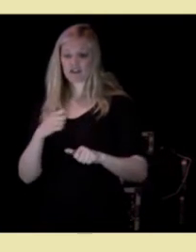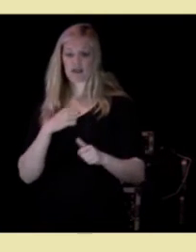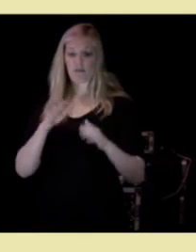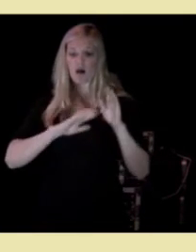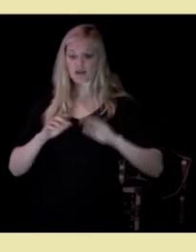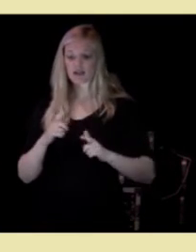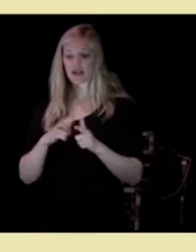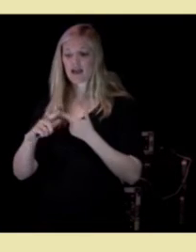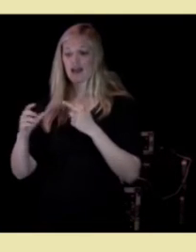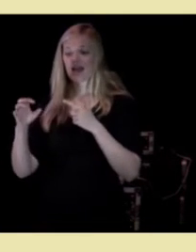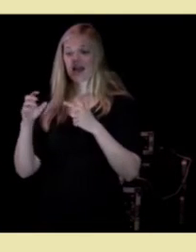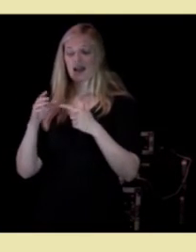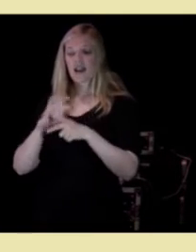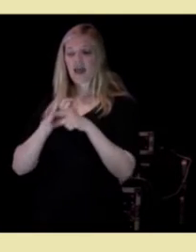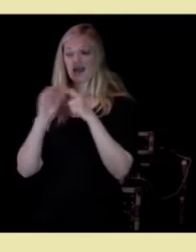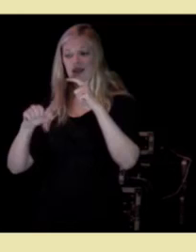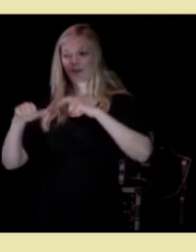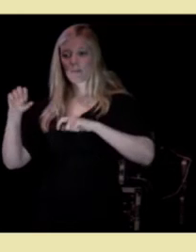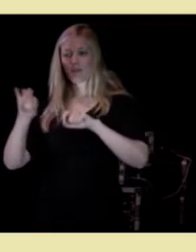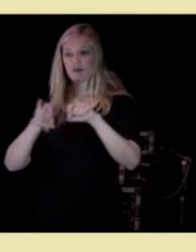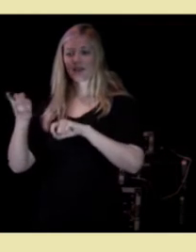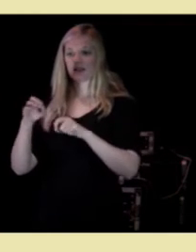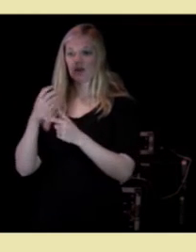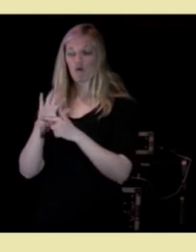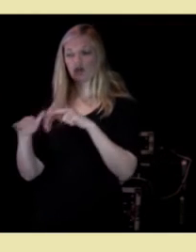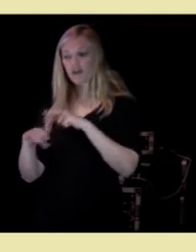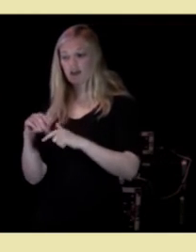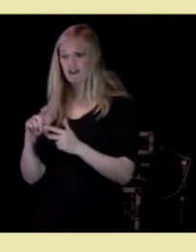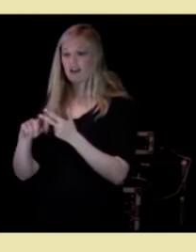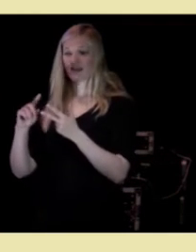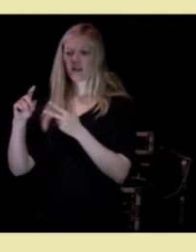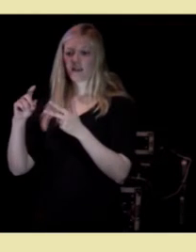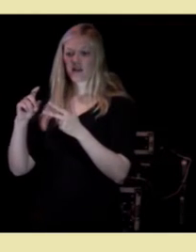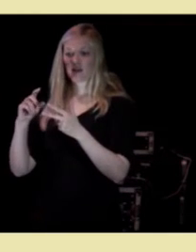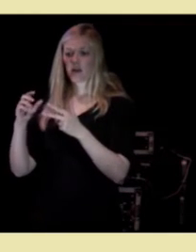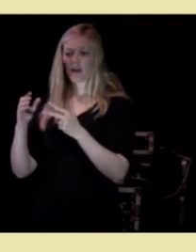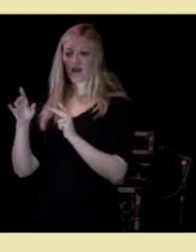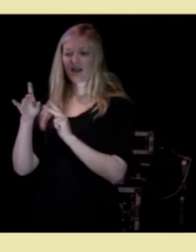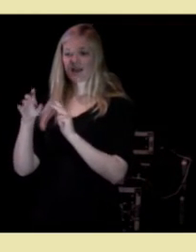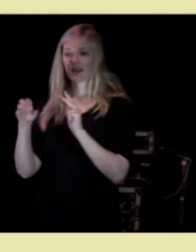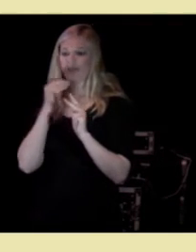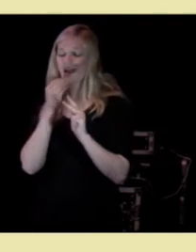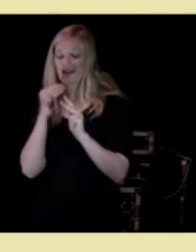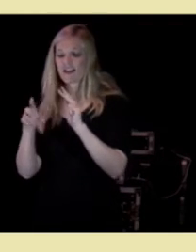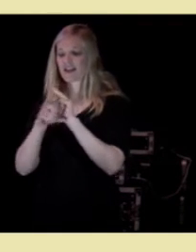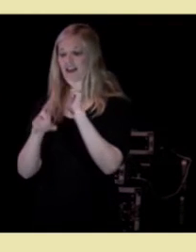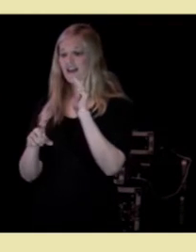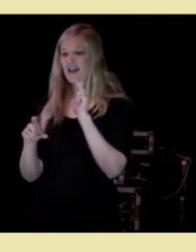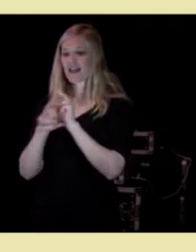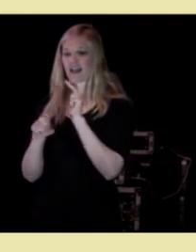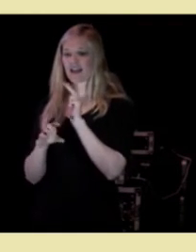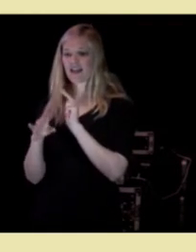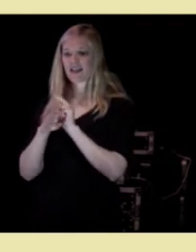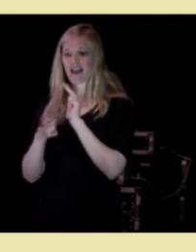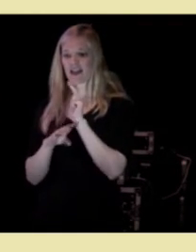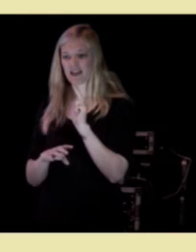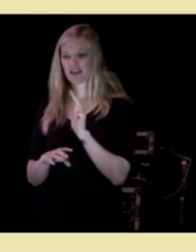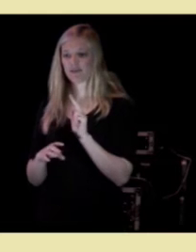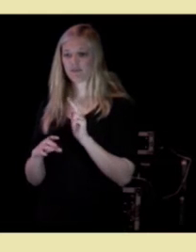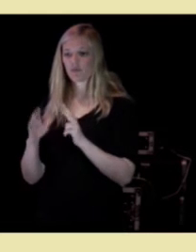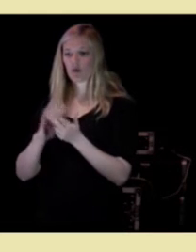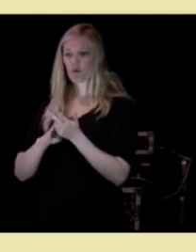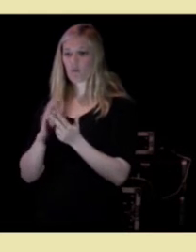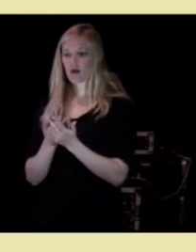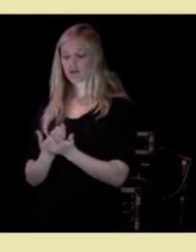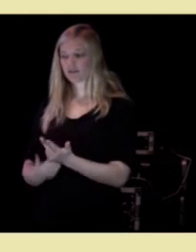legemiddelhantering, svikt i ernæring, svikt i kunnskap om regelverk og anbefalinger, og Helsetilsynet har gitt klar